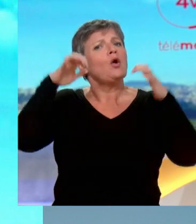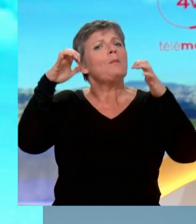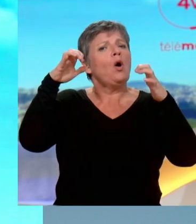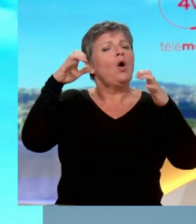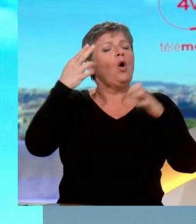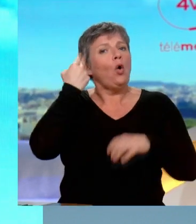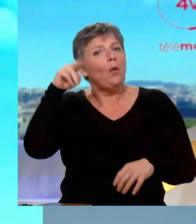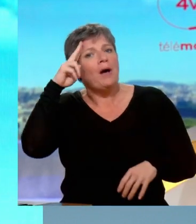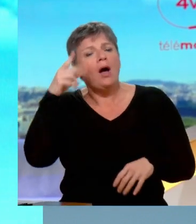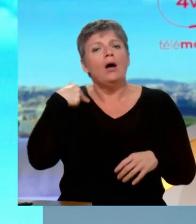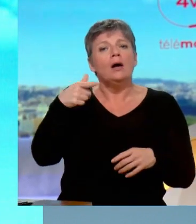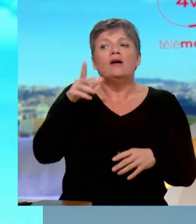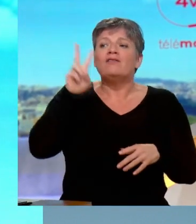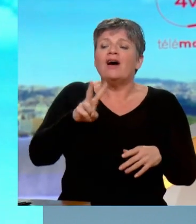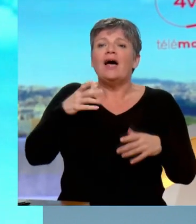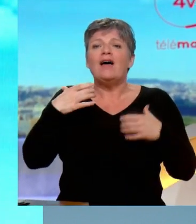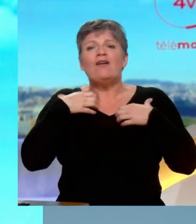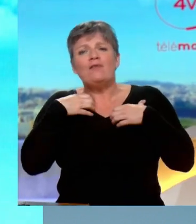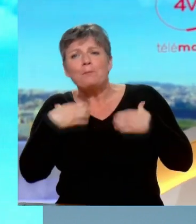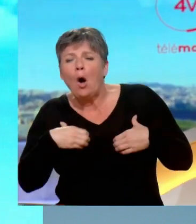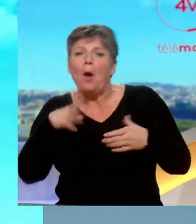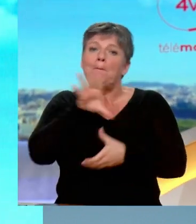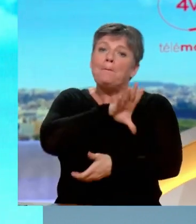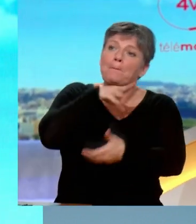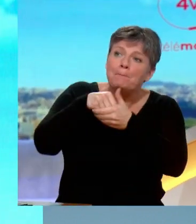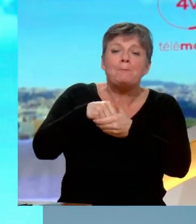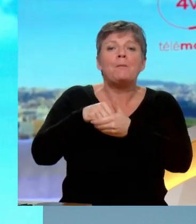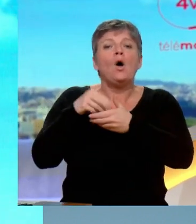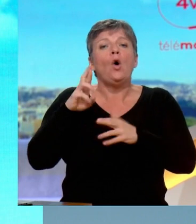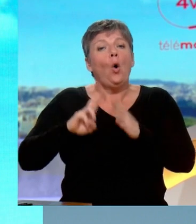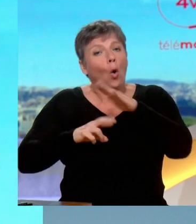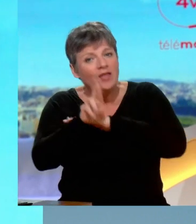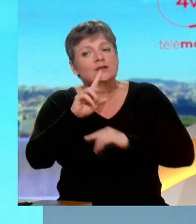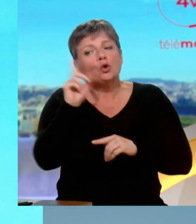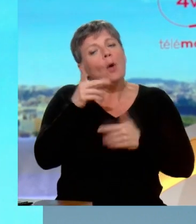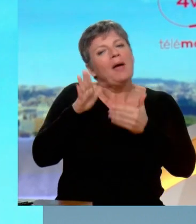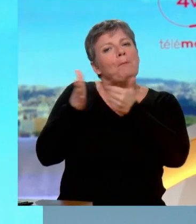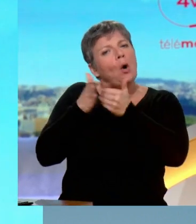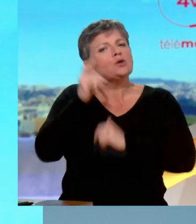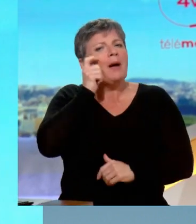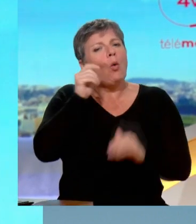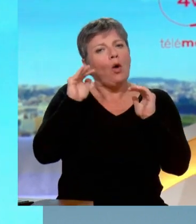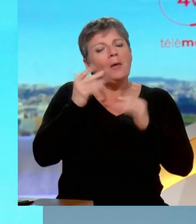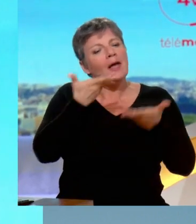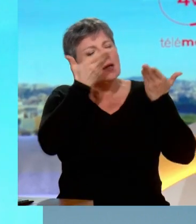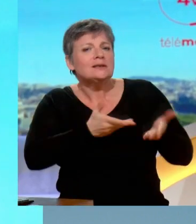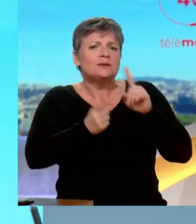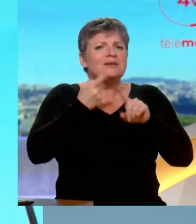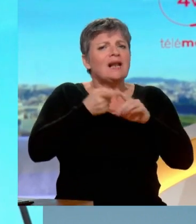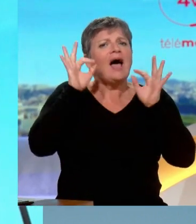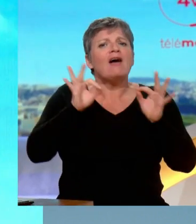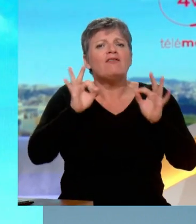'êtes pas formellement membre du parti Renaissance, mais vous êtes un proche d'Emmanuel Macron et vous êtes surtout un spécialiste bien connu des questions